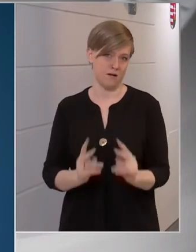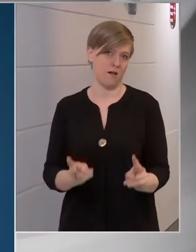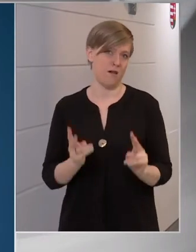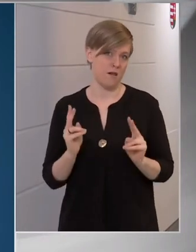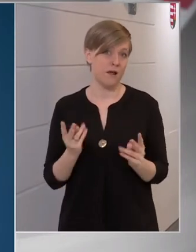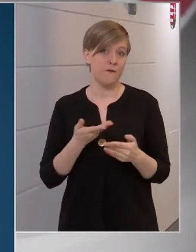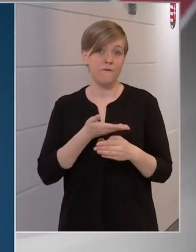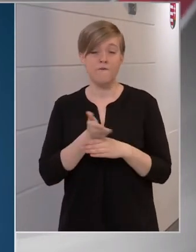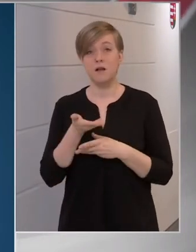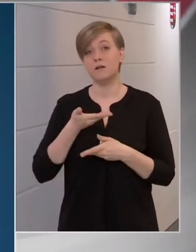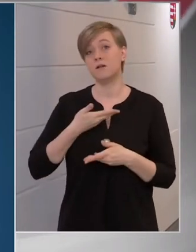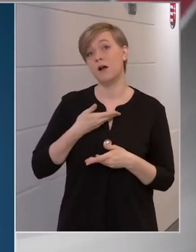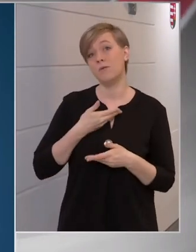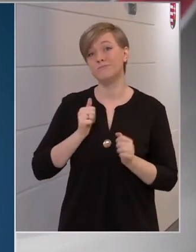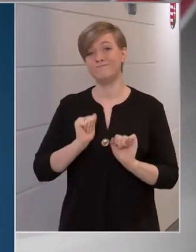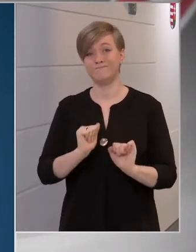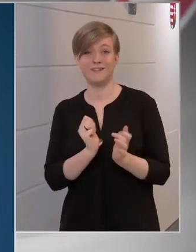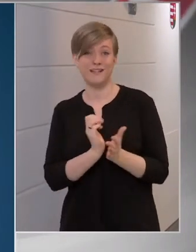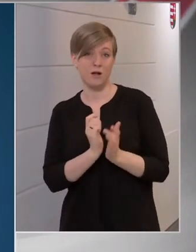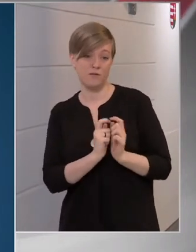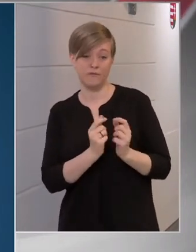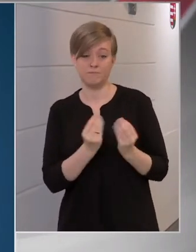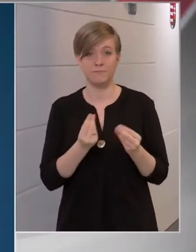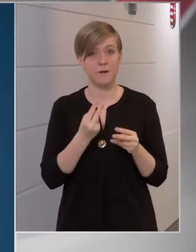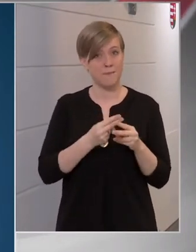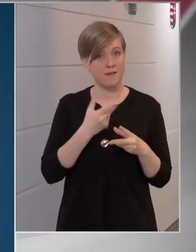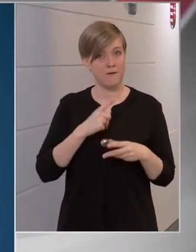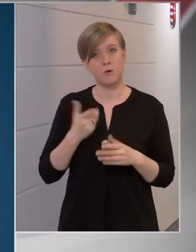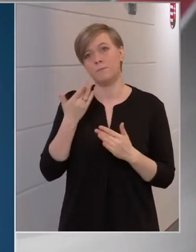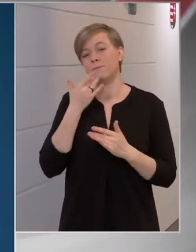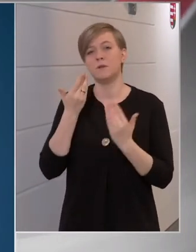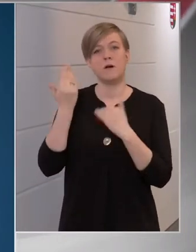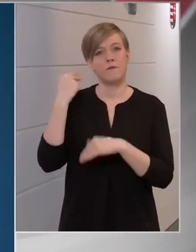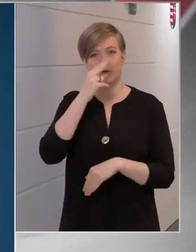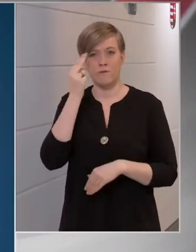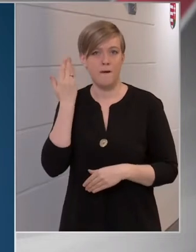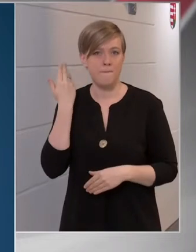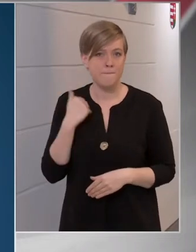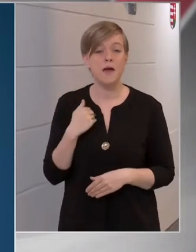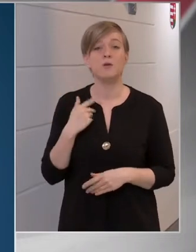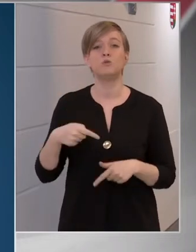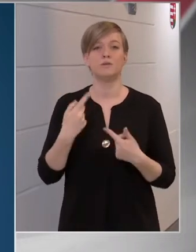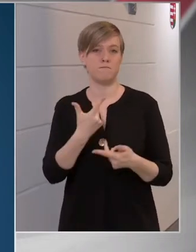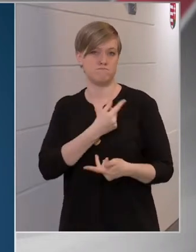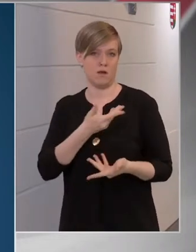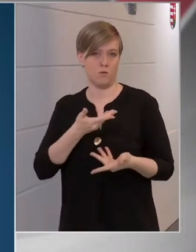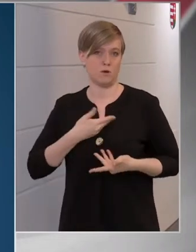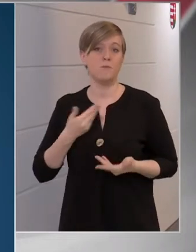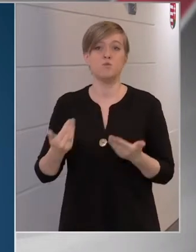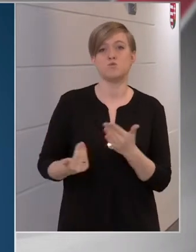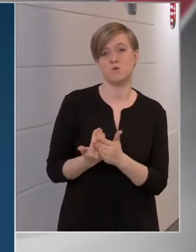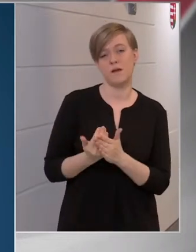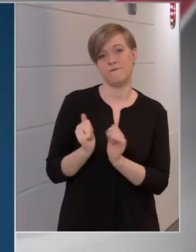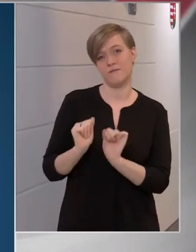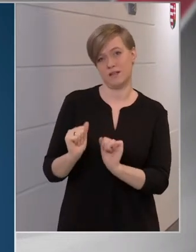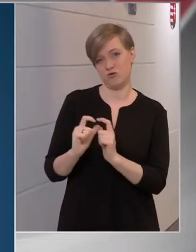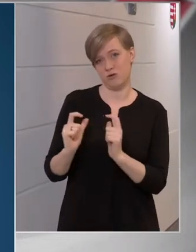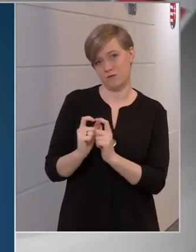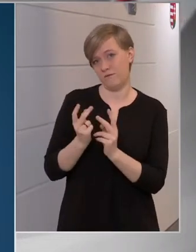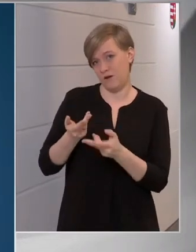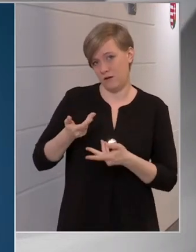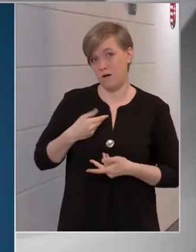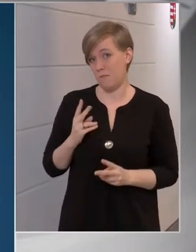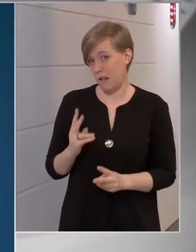hogy valaki kap egy vérvétel igazolványt, mert beteg volt mondjuk tavaly novemberben, majd beoltják, és kap egy újabb vérvétel igazolványt.